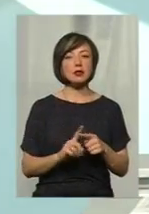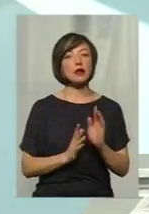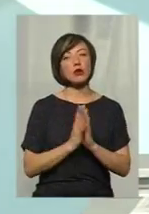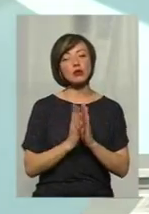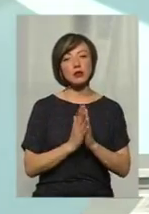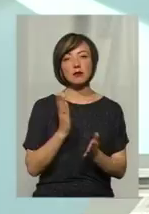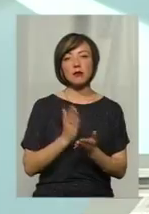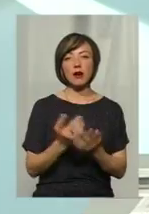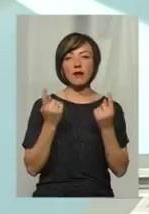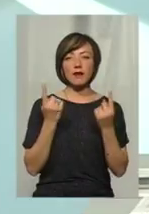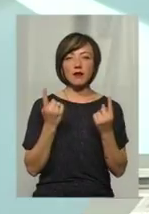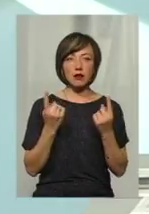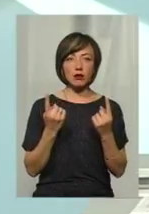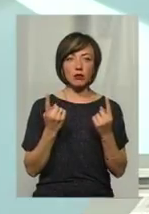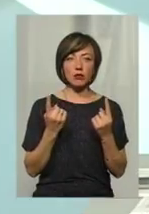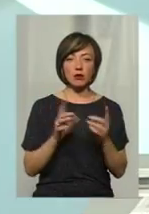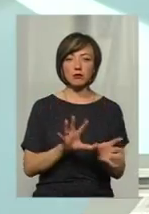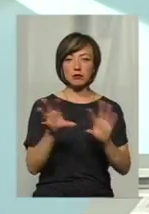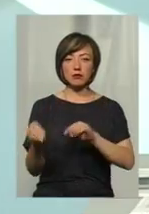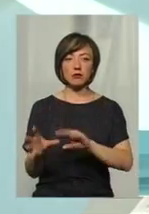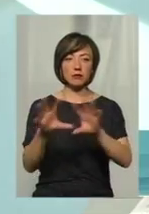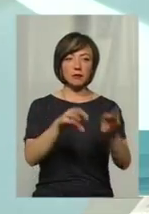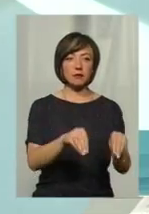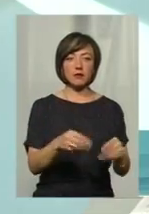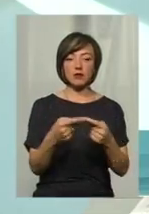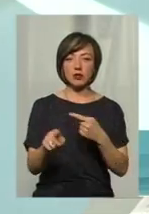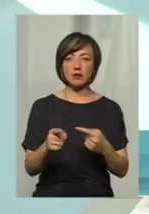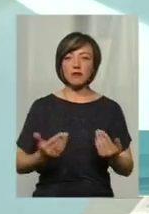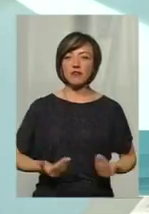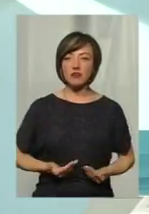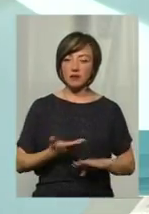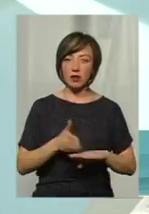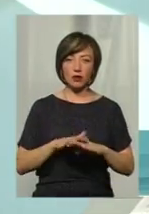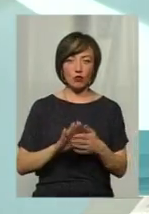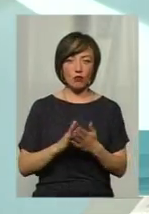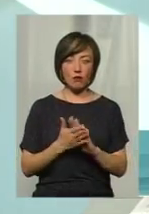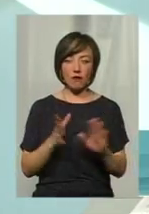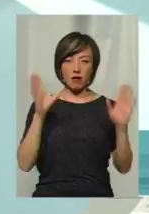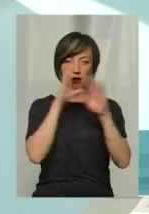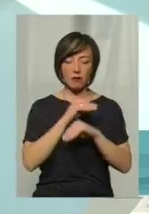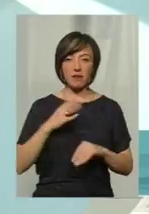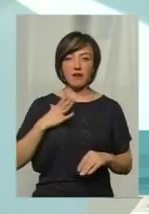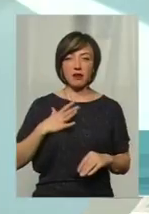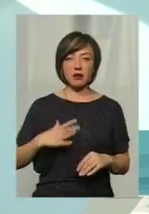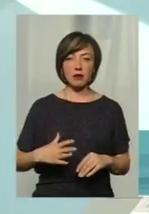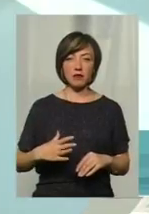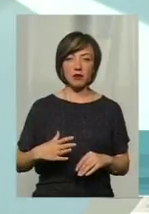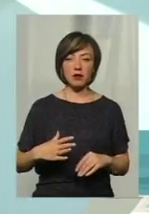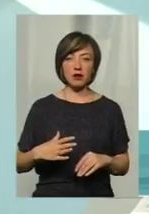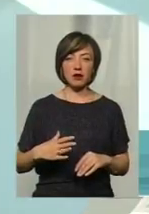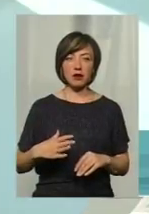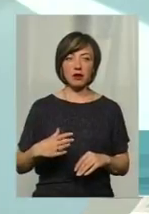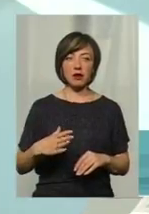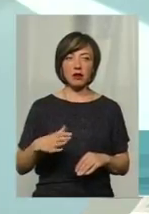мають дуже велику пластичність, вони можуть виживати в дуже складних умовах, вони можуть витримувати значну